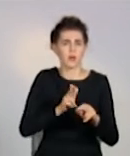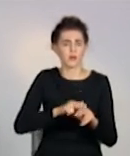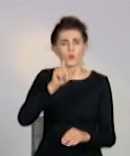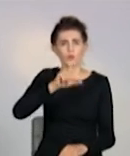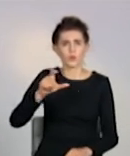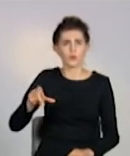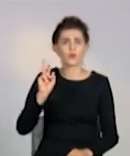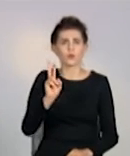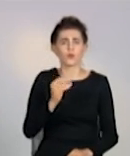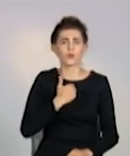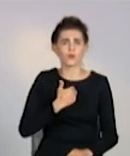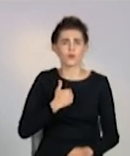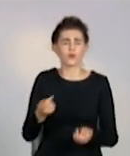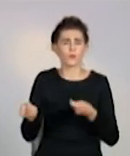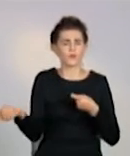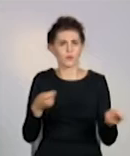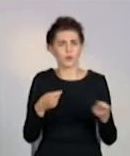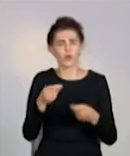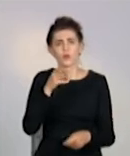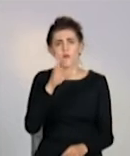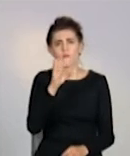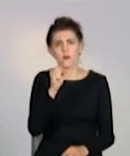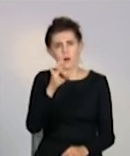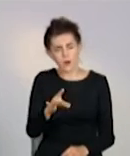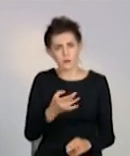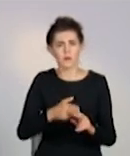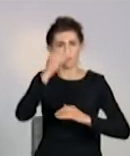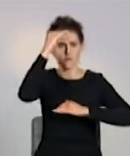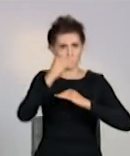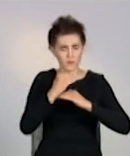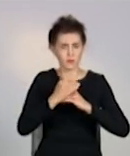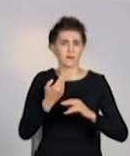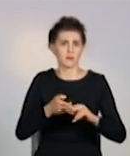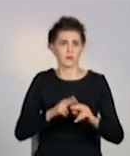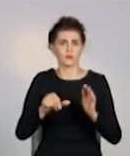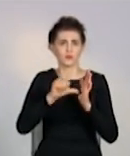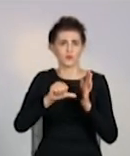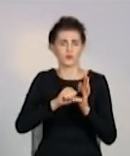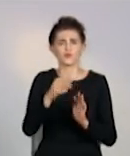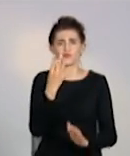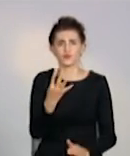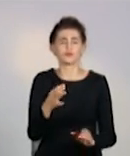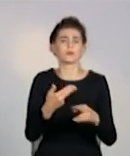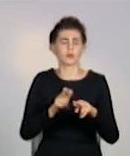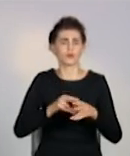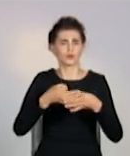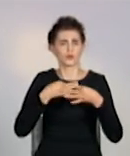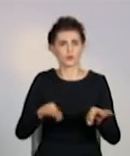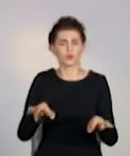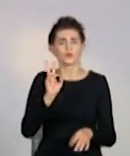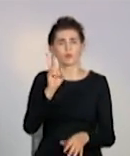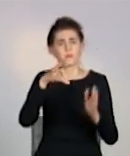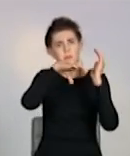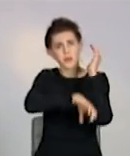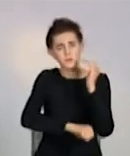для завозу-вивозу продовольчих товарів. І вже ввечері були готові ці 64 дозволи. Хтось вже в кінці дня